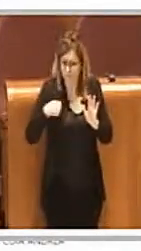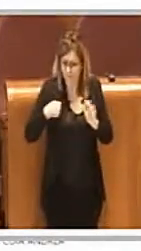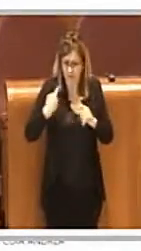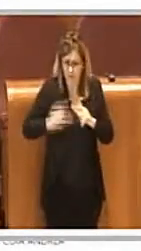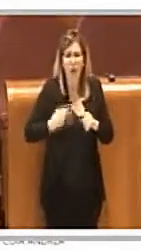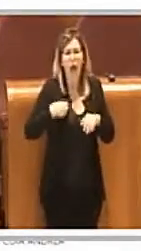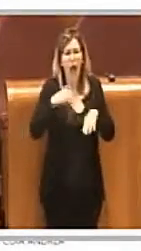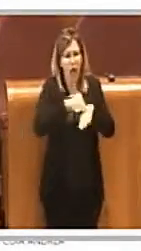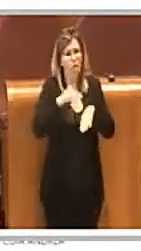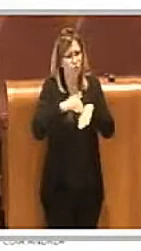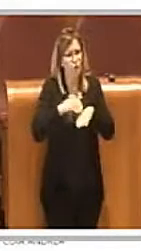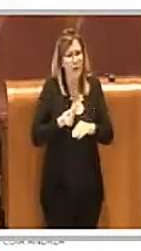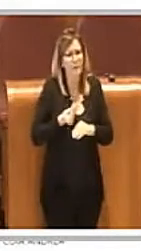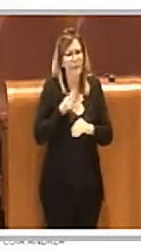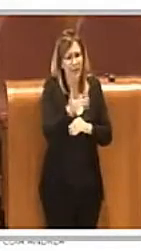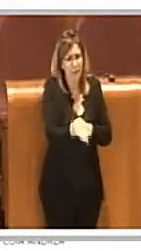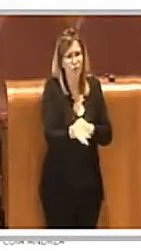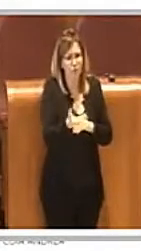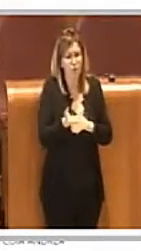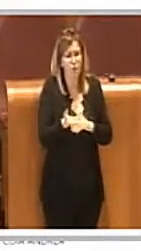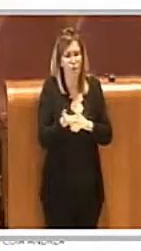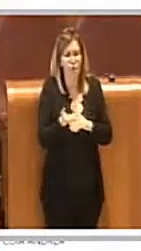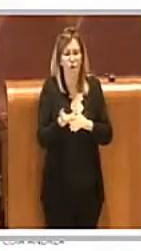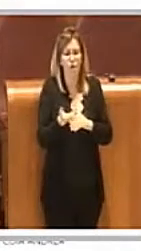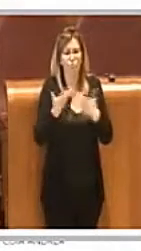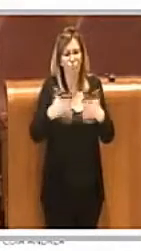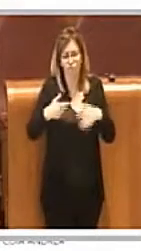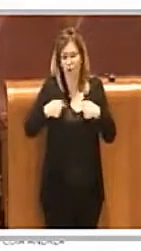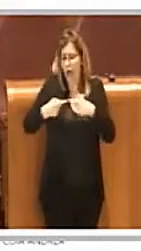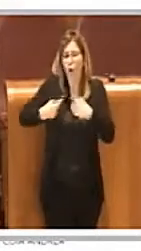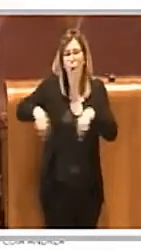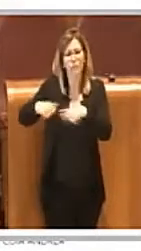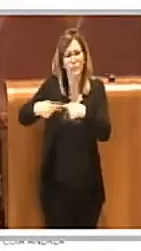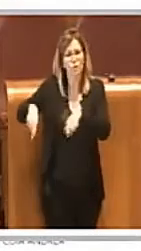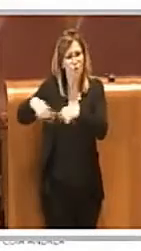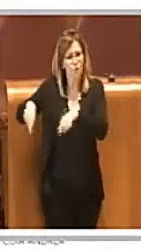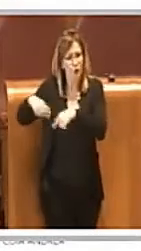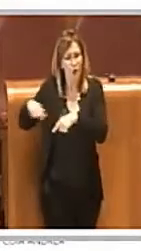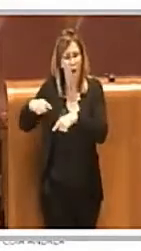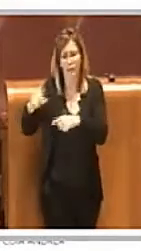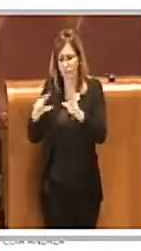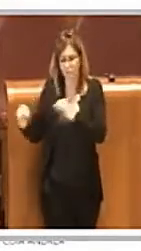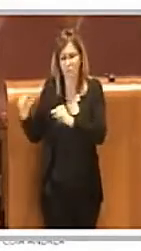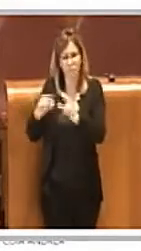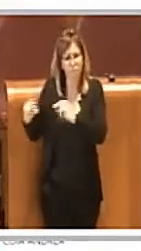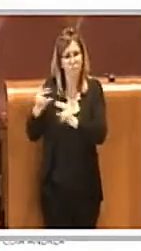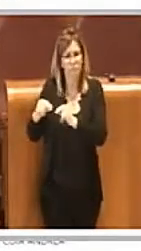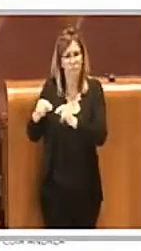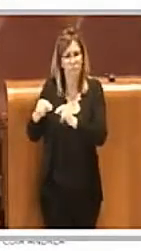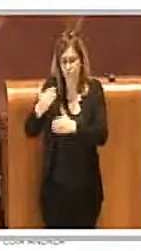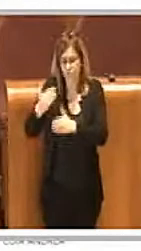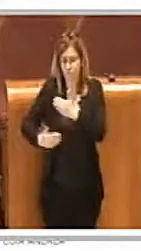attuale, anche durante le nostre commissioni. Avremo un modo, insomma, anche di